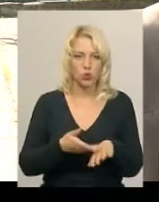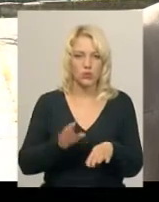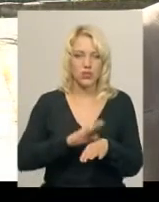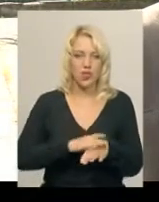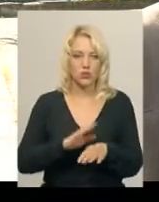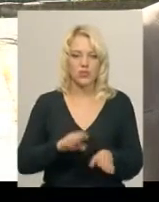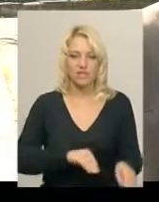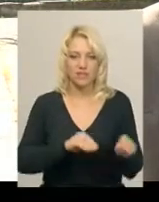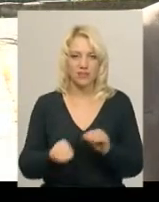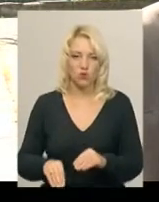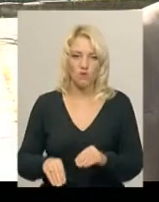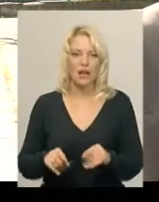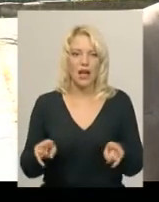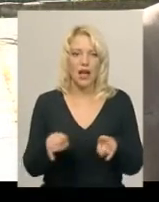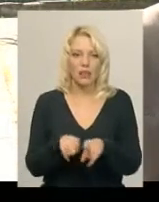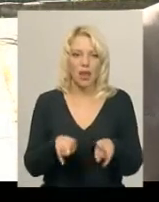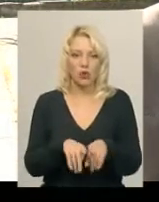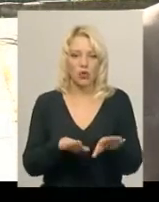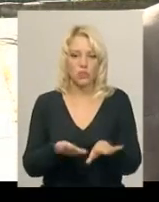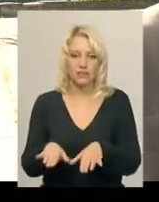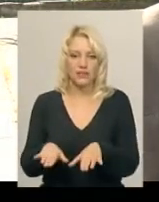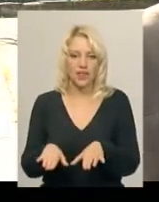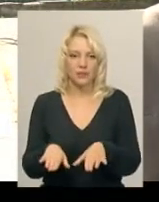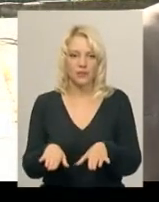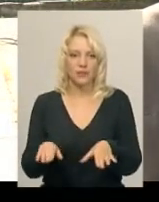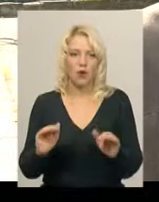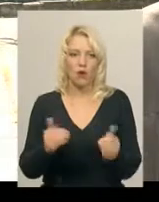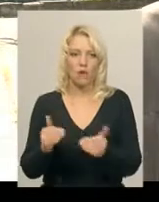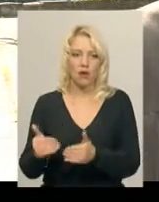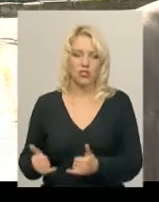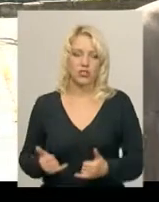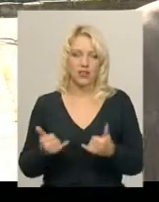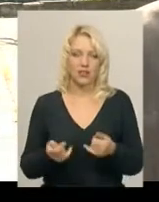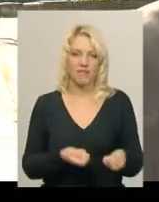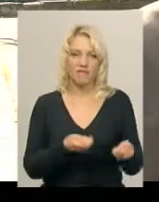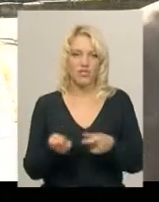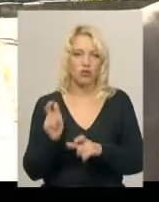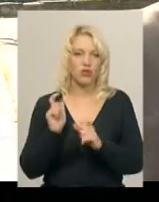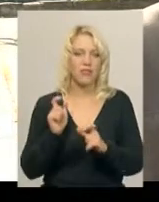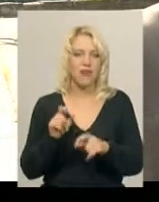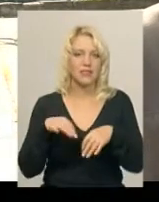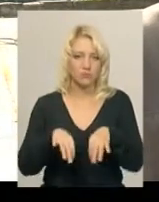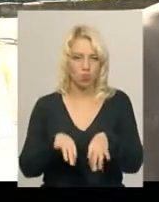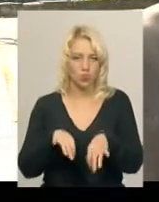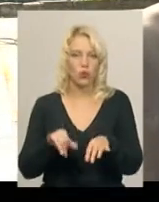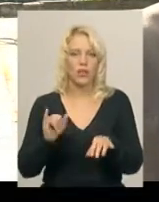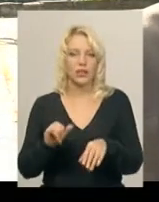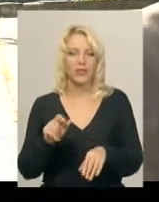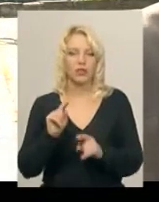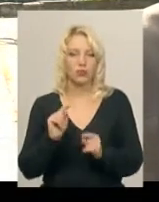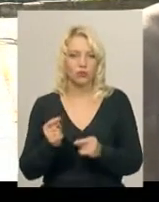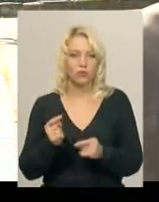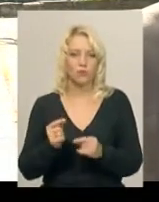а також місця обмежені для в'їзду транспорту, і також саме